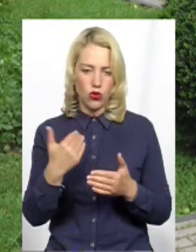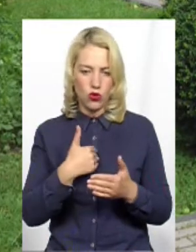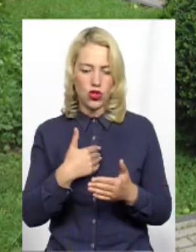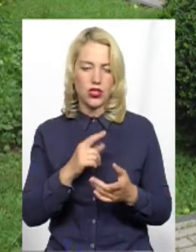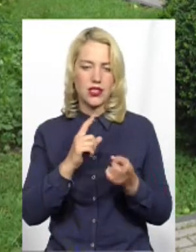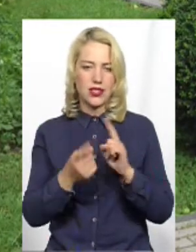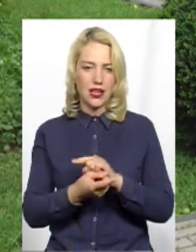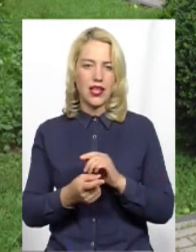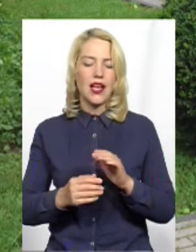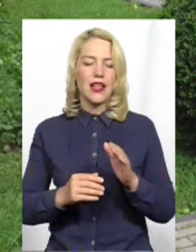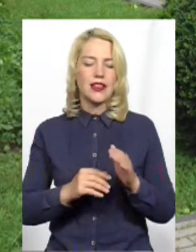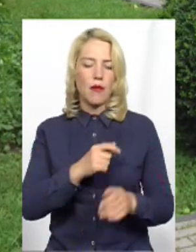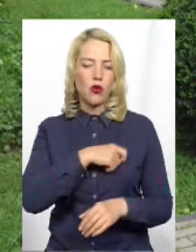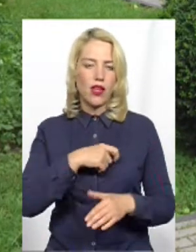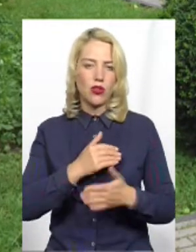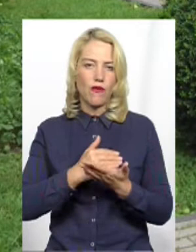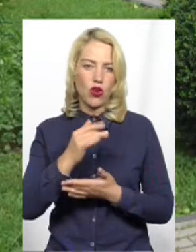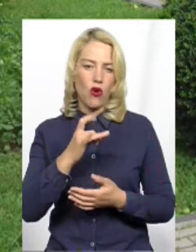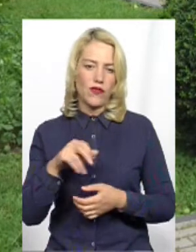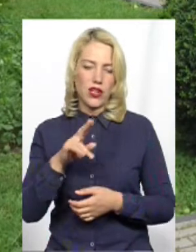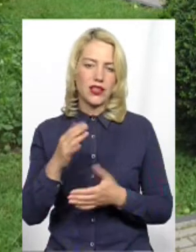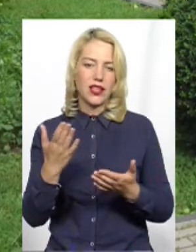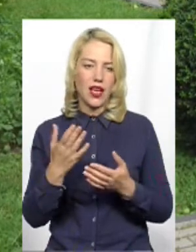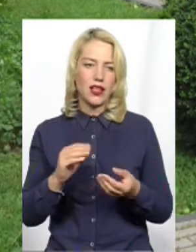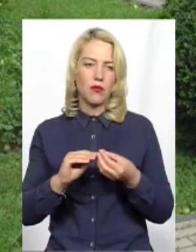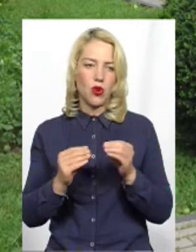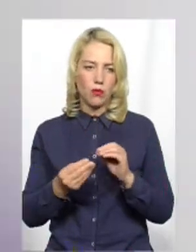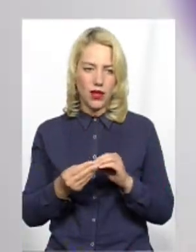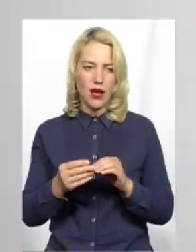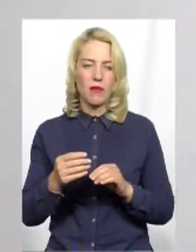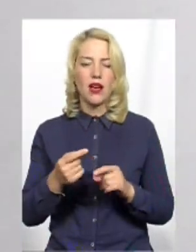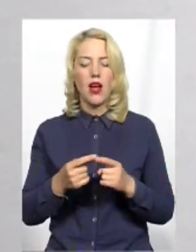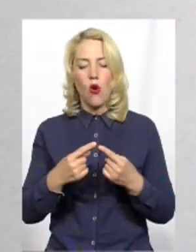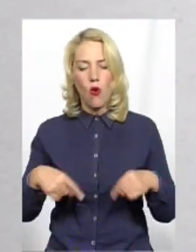І які проблеми округу потребують нагальних законодавчих ініціатив? Дякую